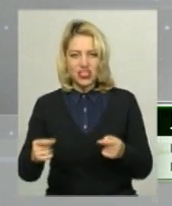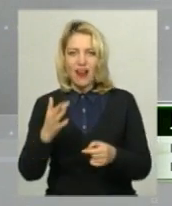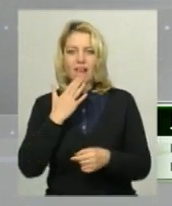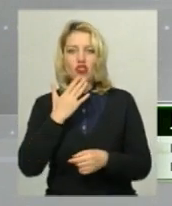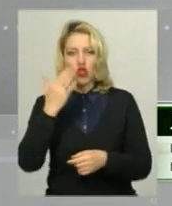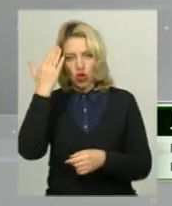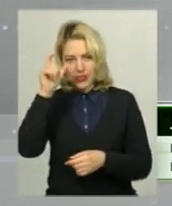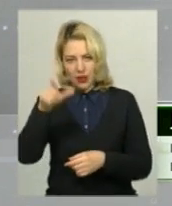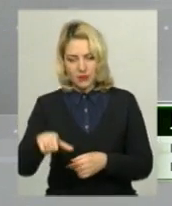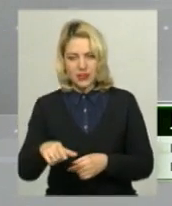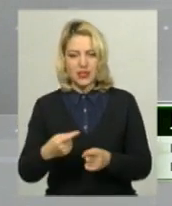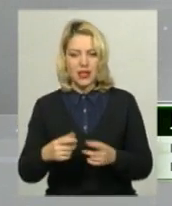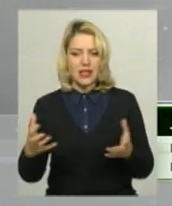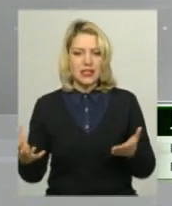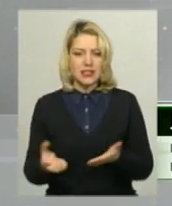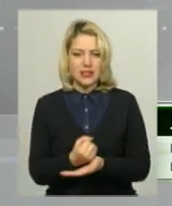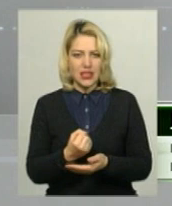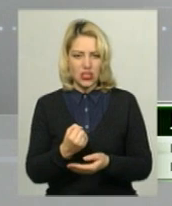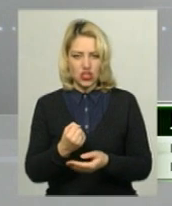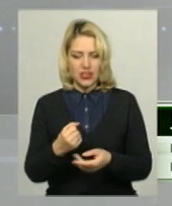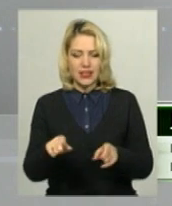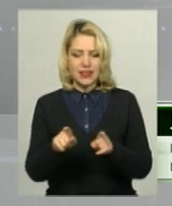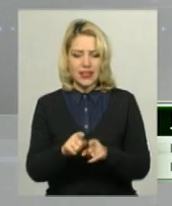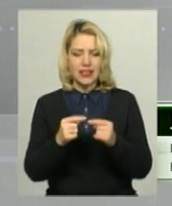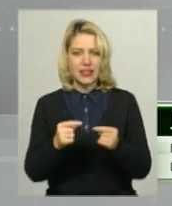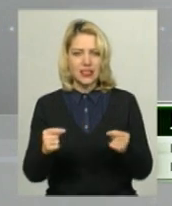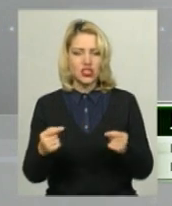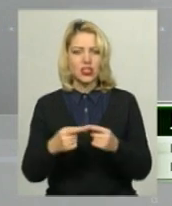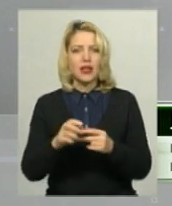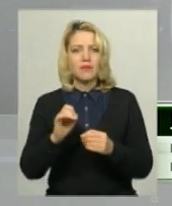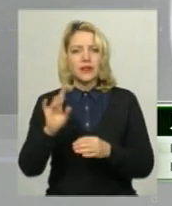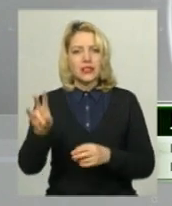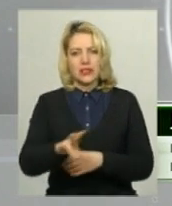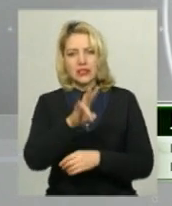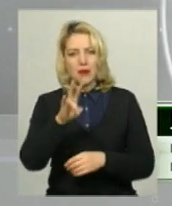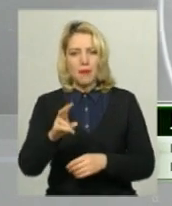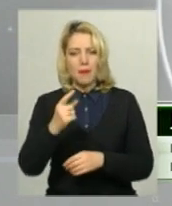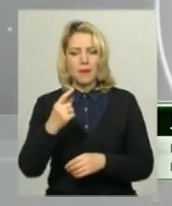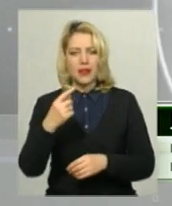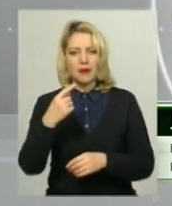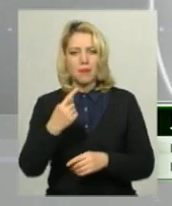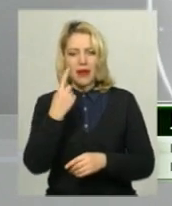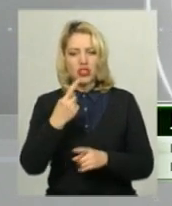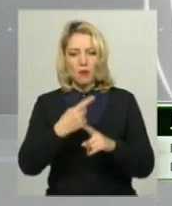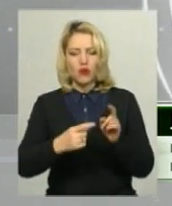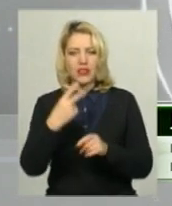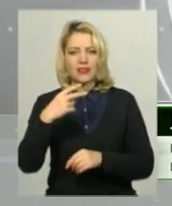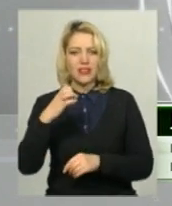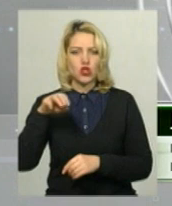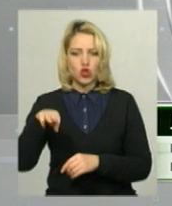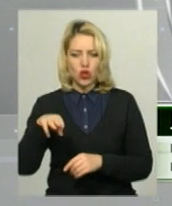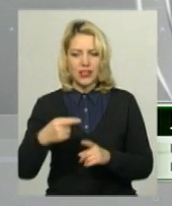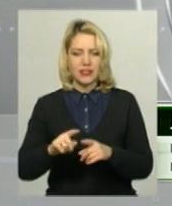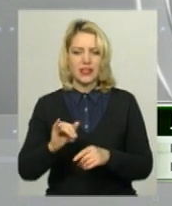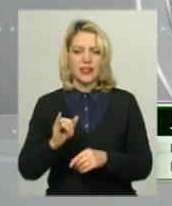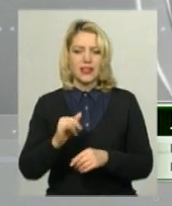предмети, як складень чотиристулковий, першої половини, яка датується першою половиною ХХ століття, хрест розп'яття